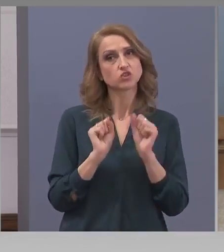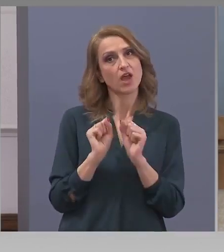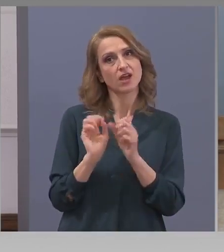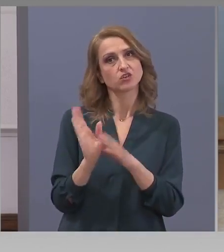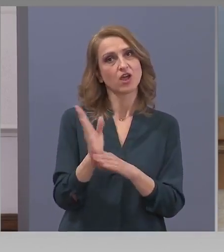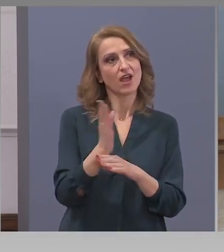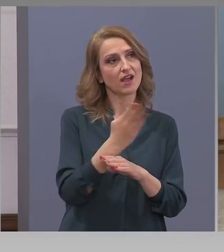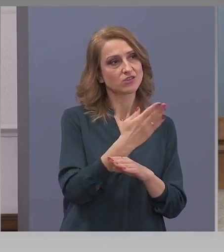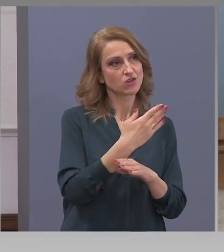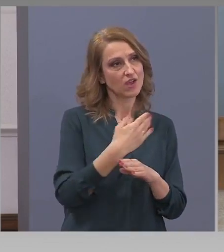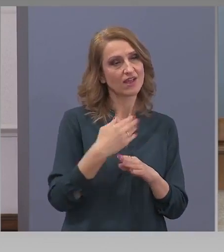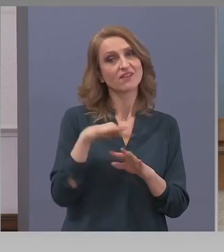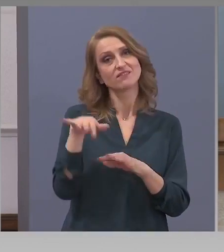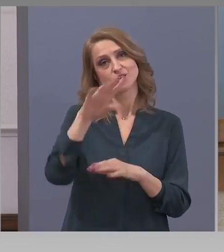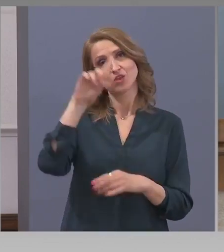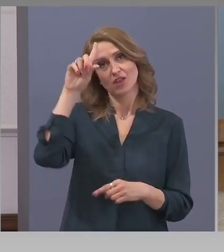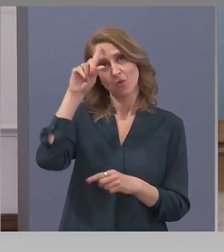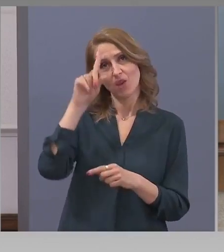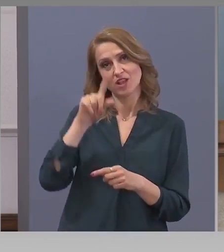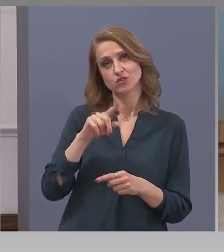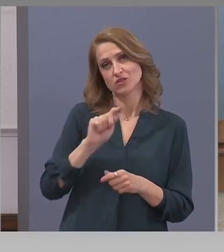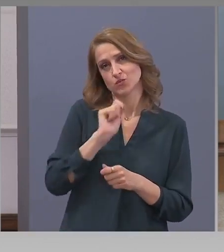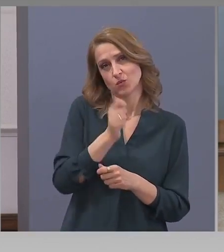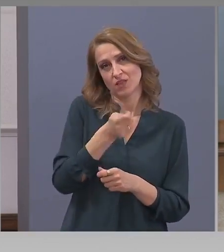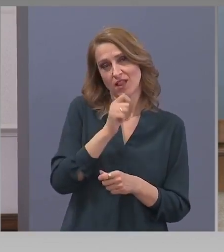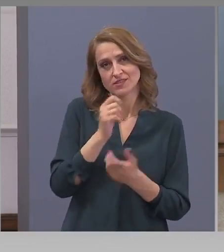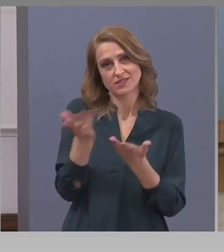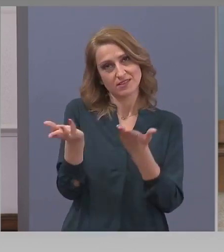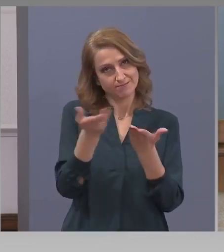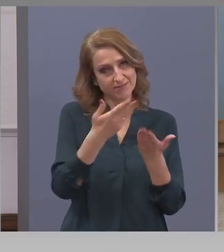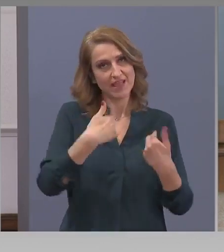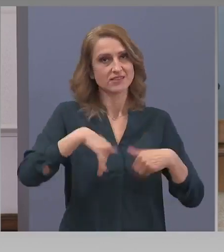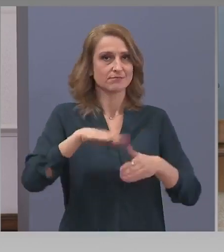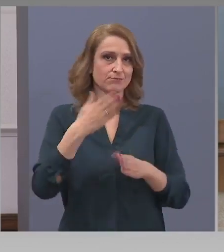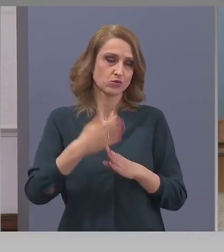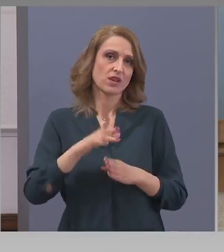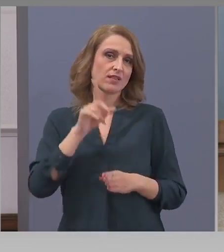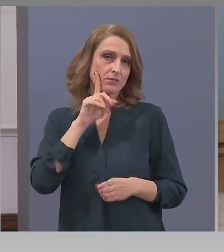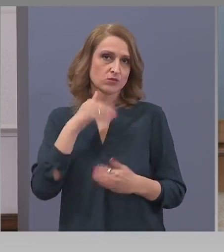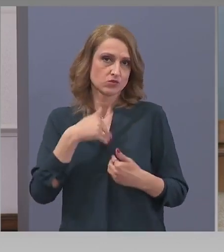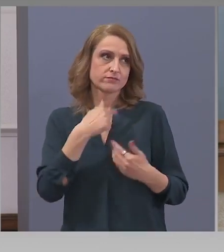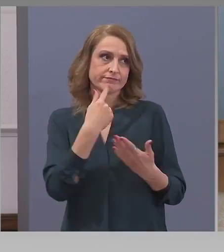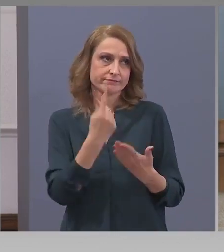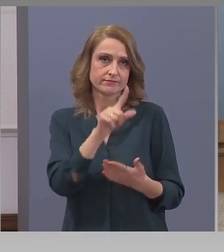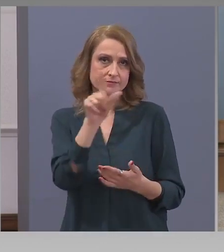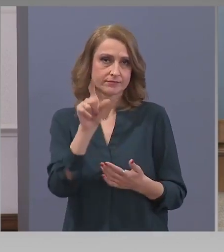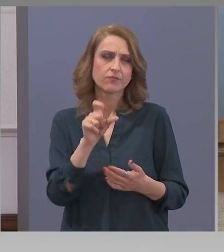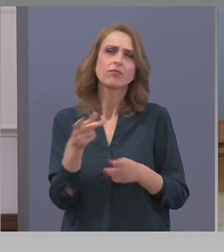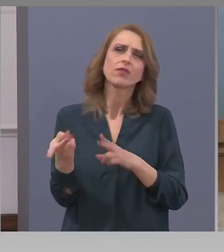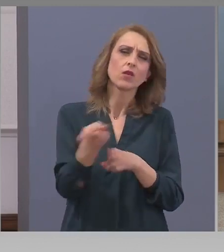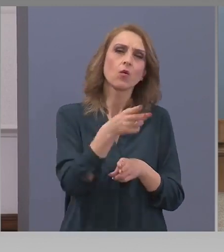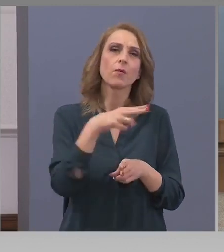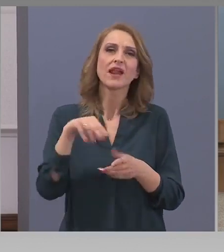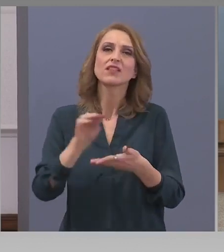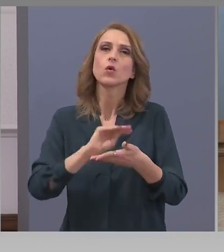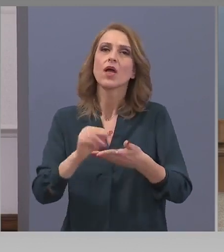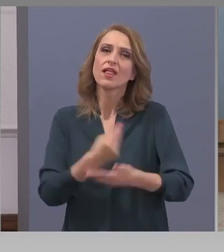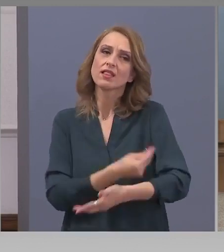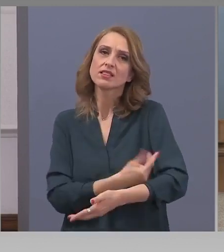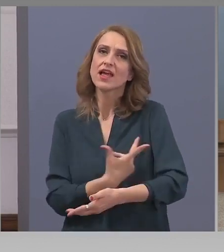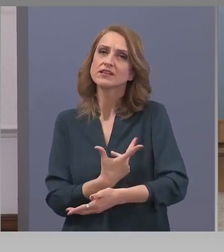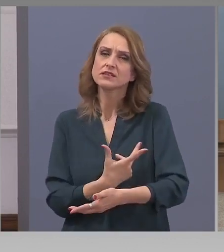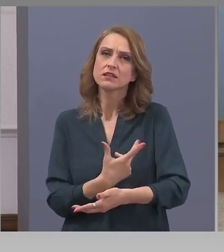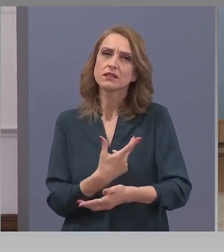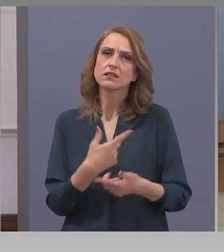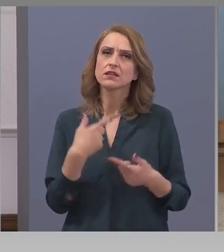като джентълмен всички колежки да изкажат своите въпроси. Искам да ви върна към тестовете. Означава ли това, че вие ще